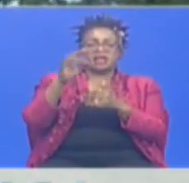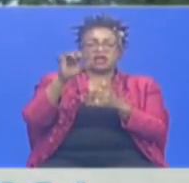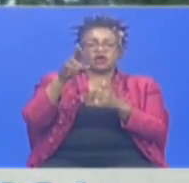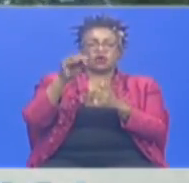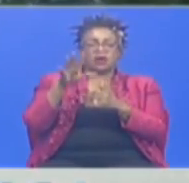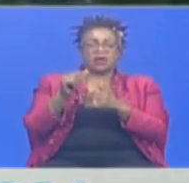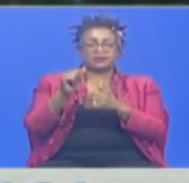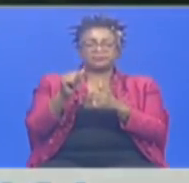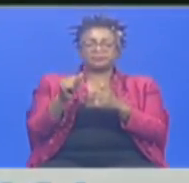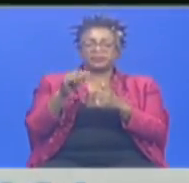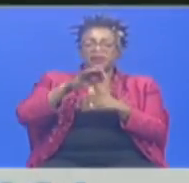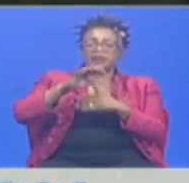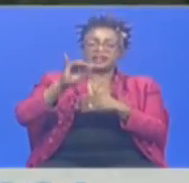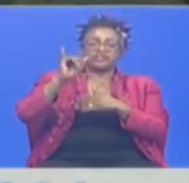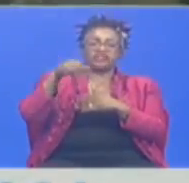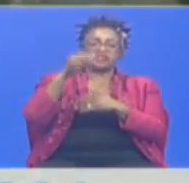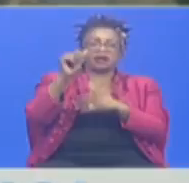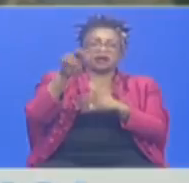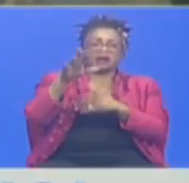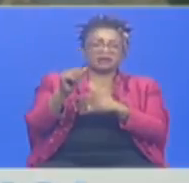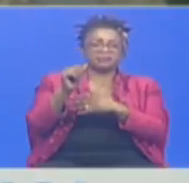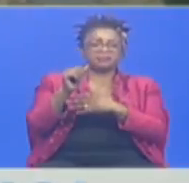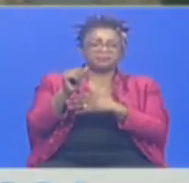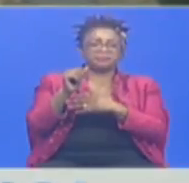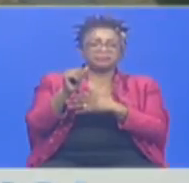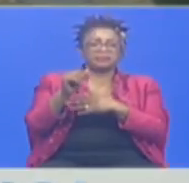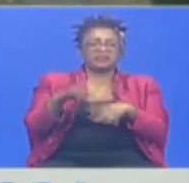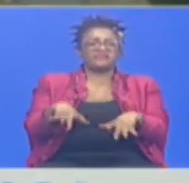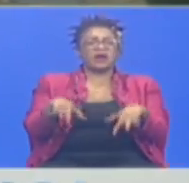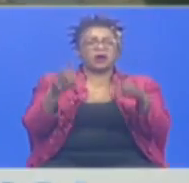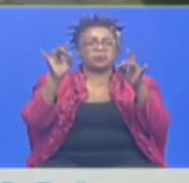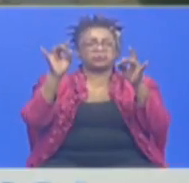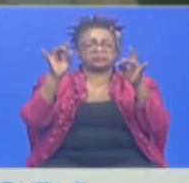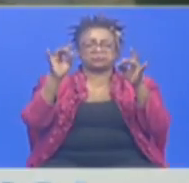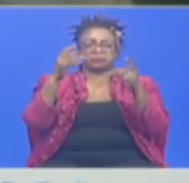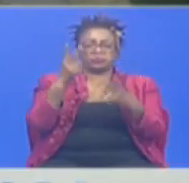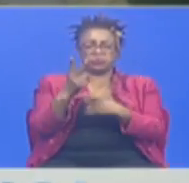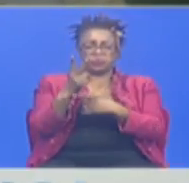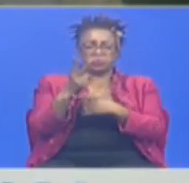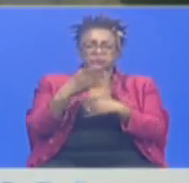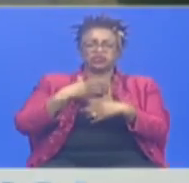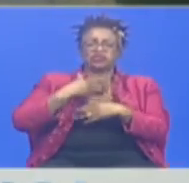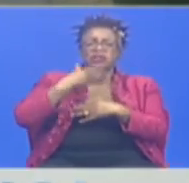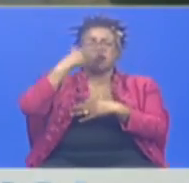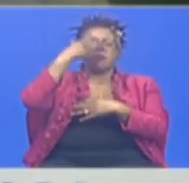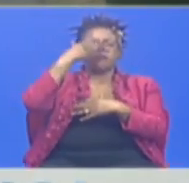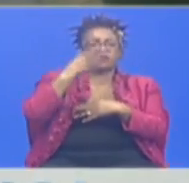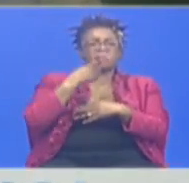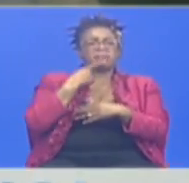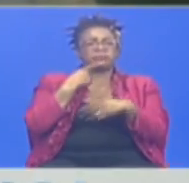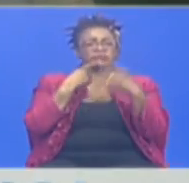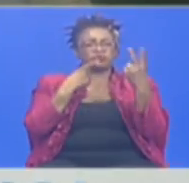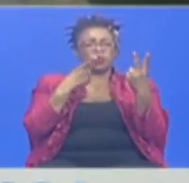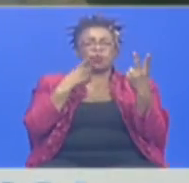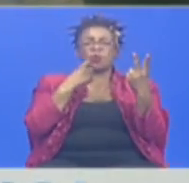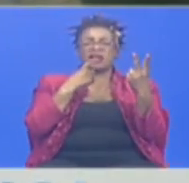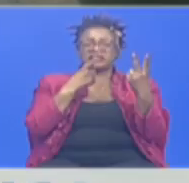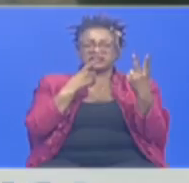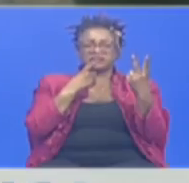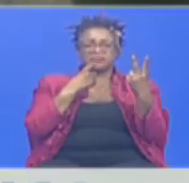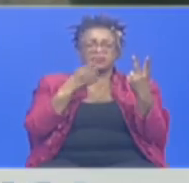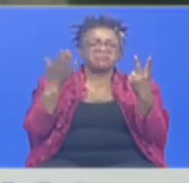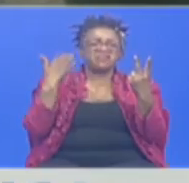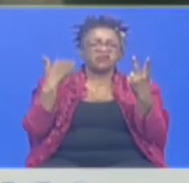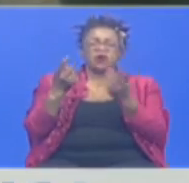kaunti ndongo ejara. Walikutana na mizoga ya wanyama wawili ambao unasema ni ya tuigo wawili wa upe ambao walikuwa